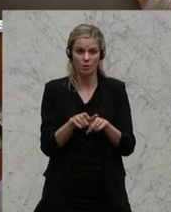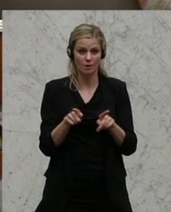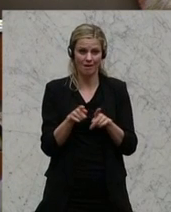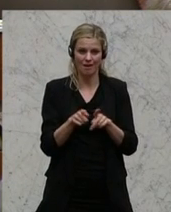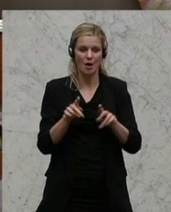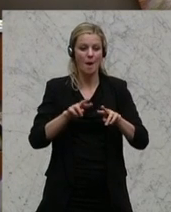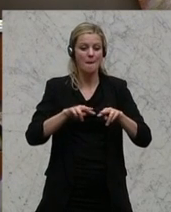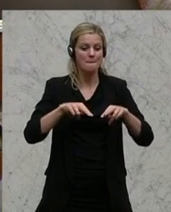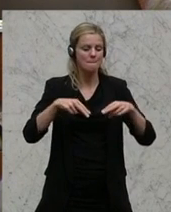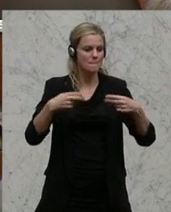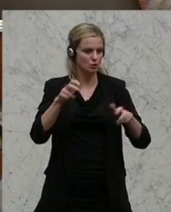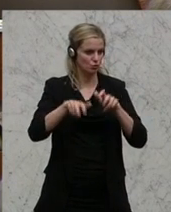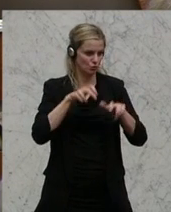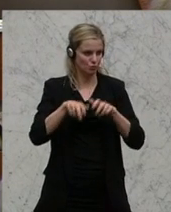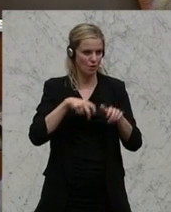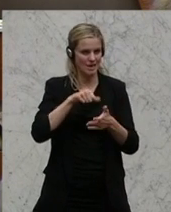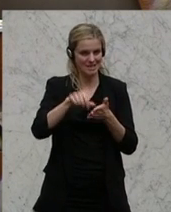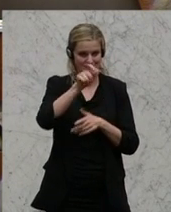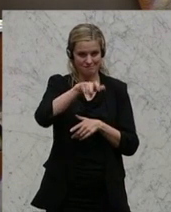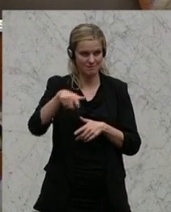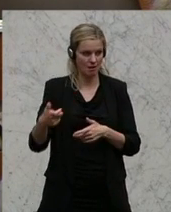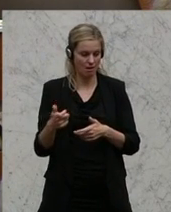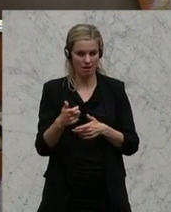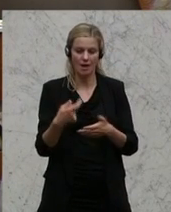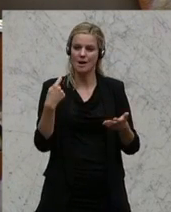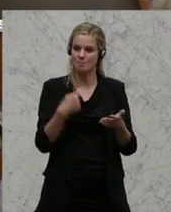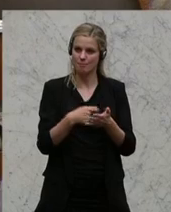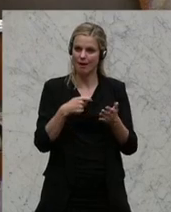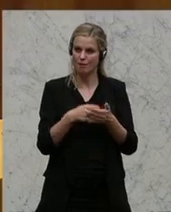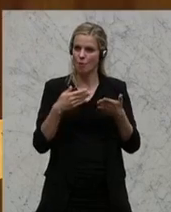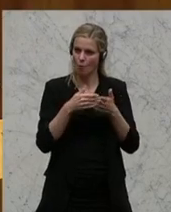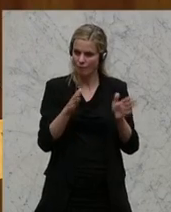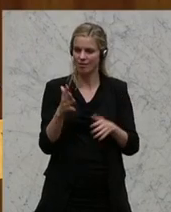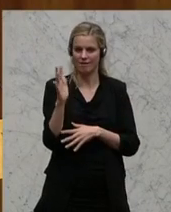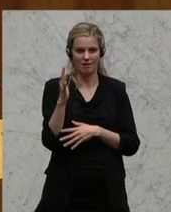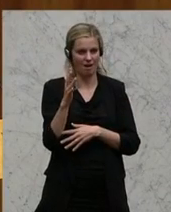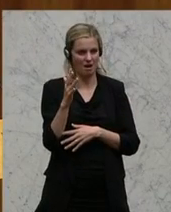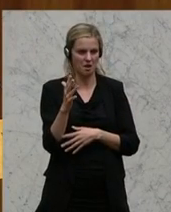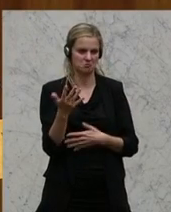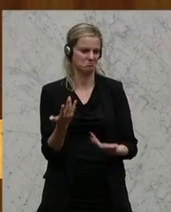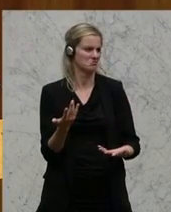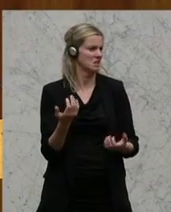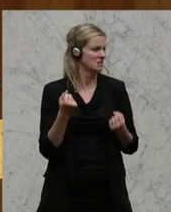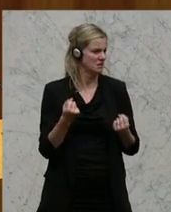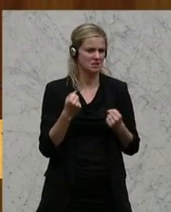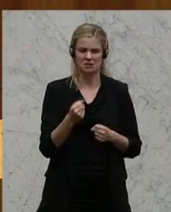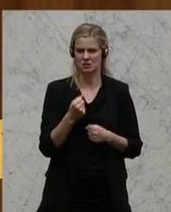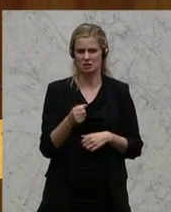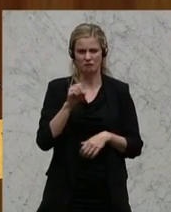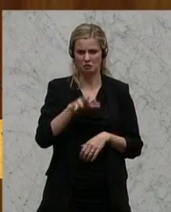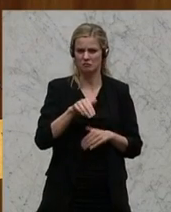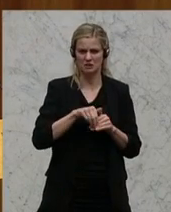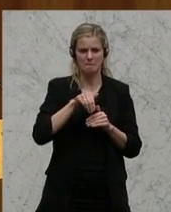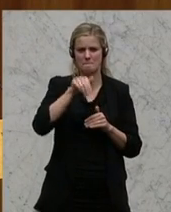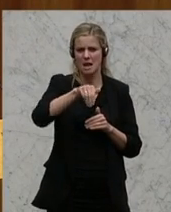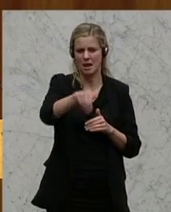der Bundessteuerzahler, dann kommen wir auf einen Beitrag der öffentlichen Hände über alles drüber, sicher von 15 Milliarden aufwärts, ja. Da